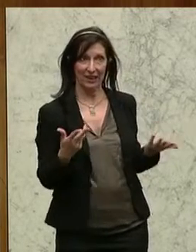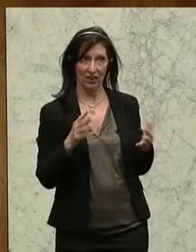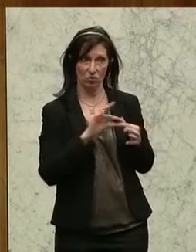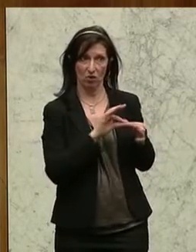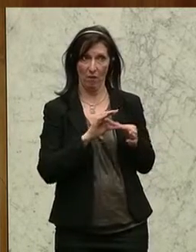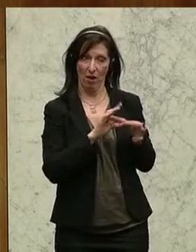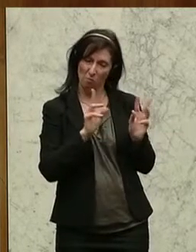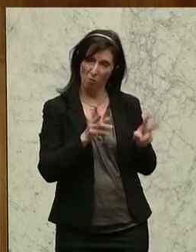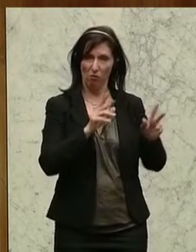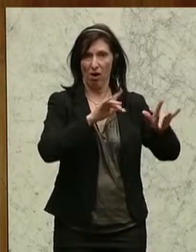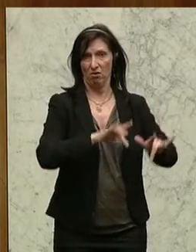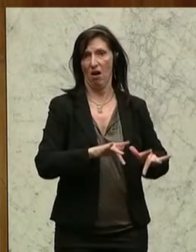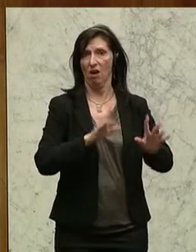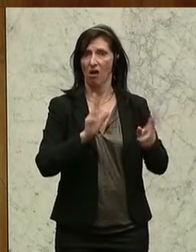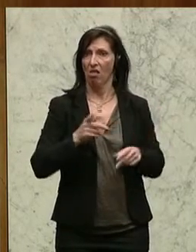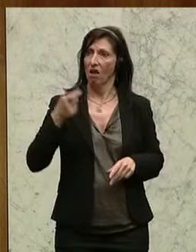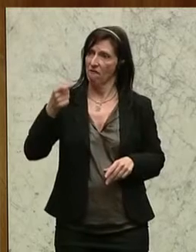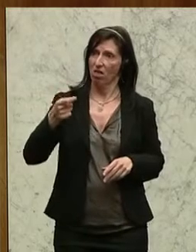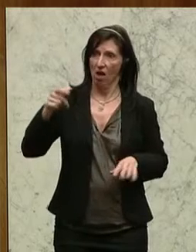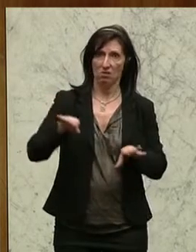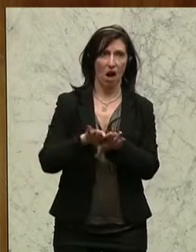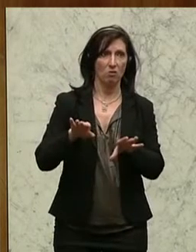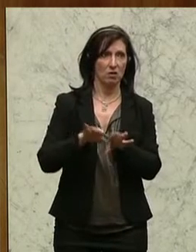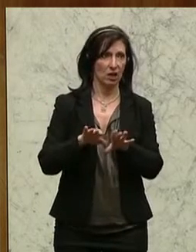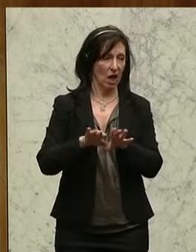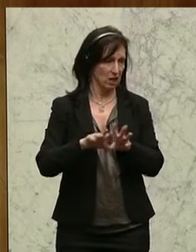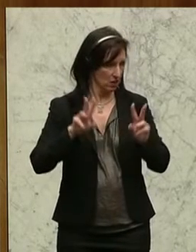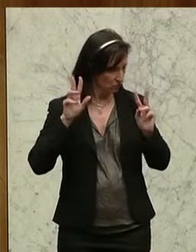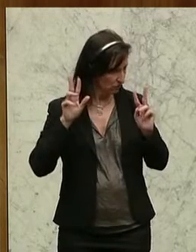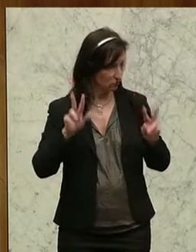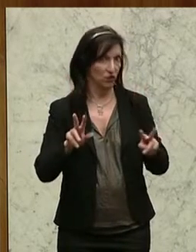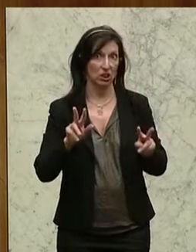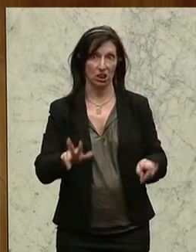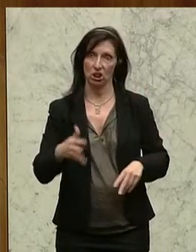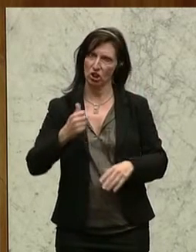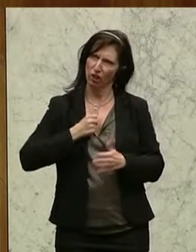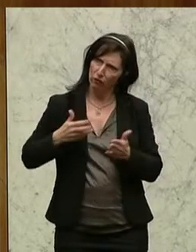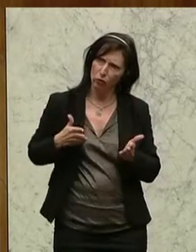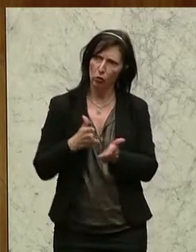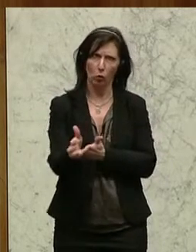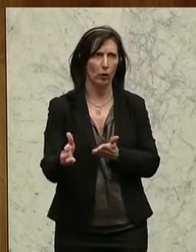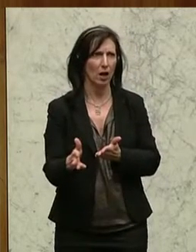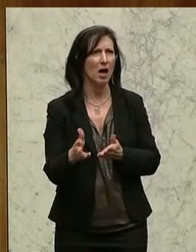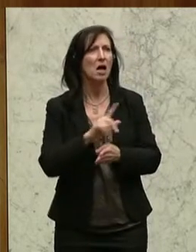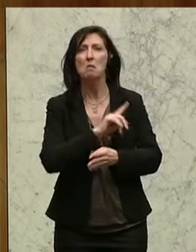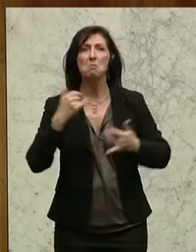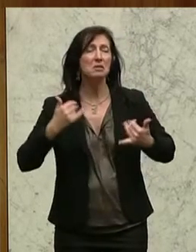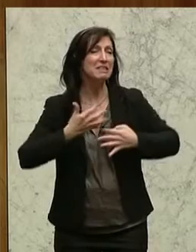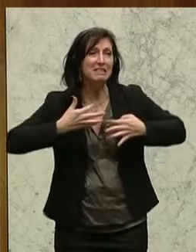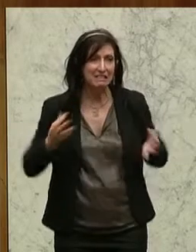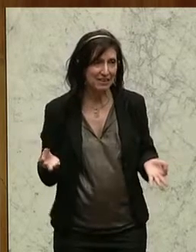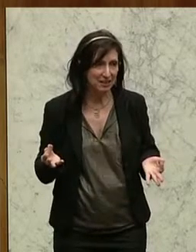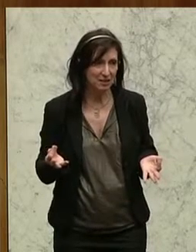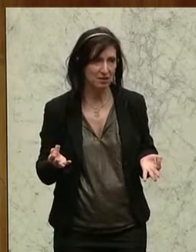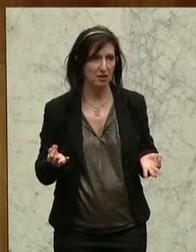geben, um zum Beispiel beim Finanzausgleich hier tatsächlich den Durchbruch damit zu erlangen. Nichts ist geschehen. Wir haben